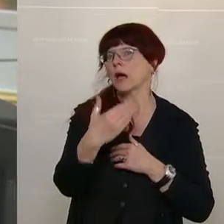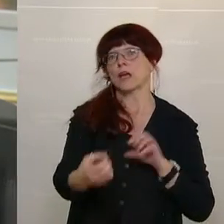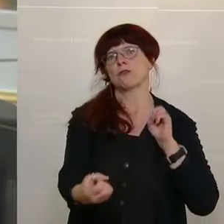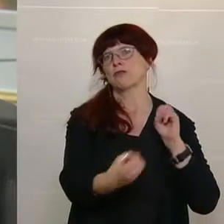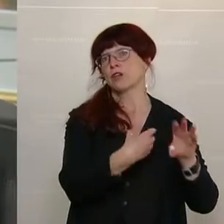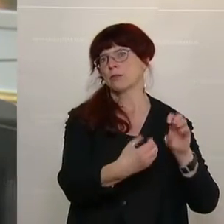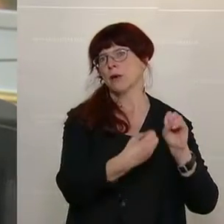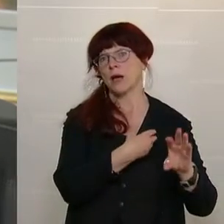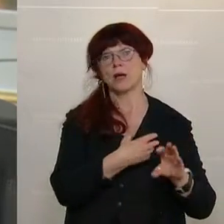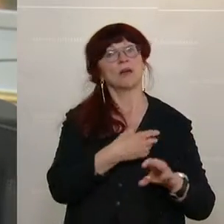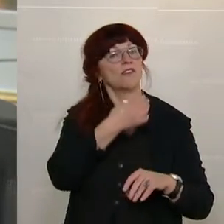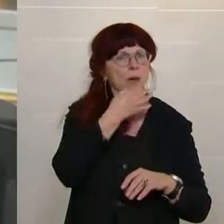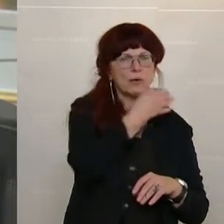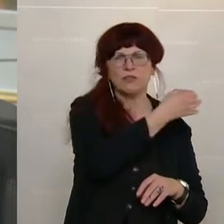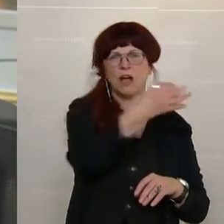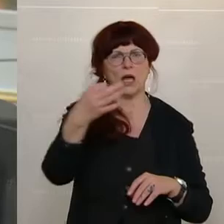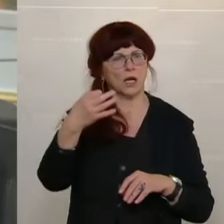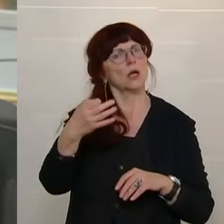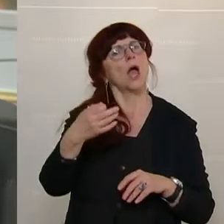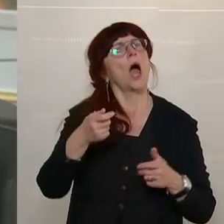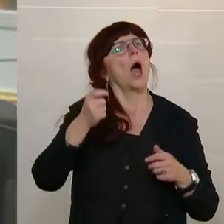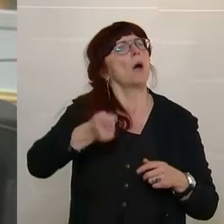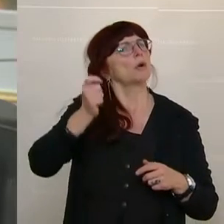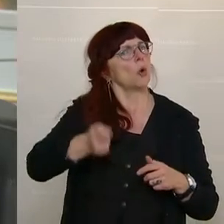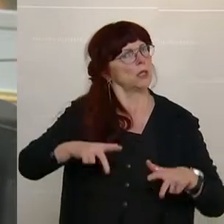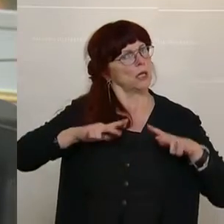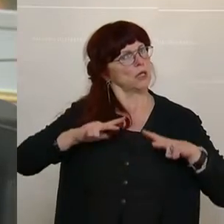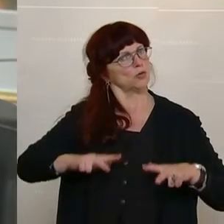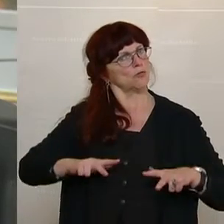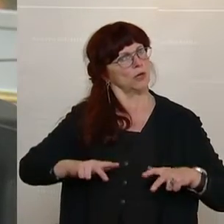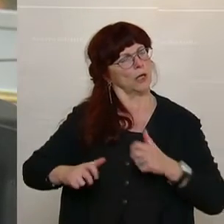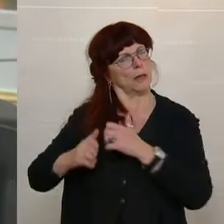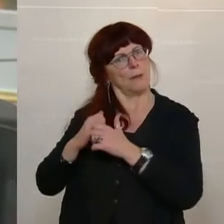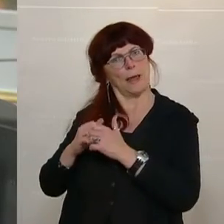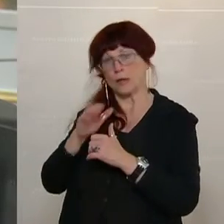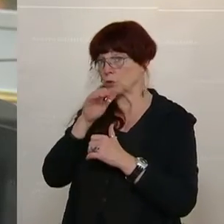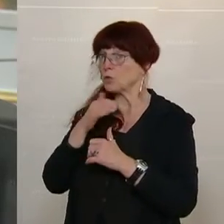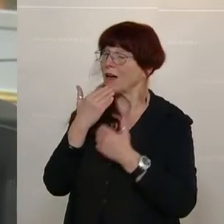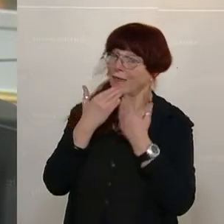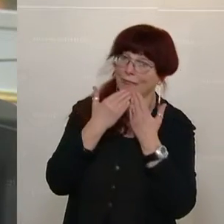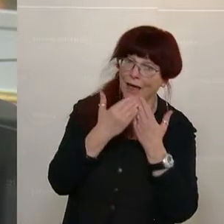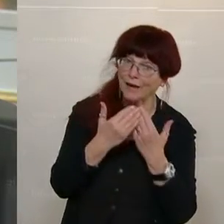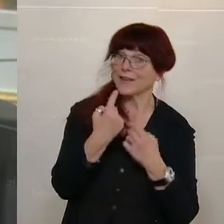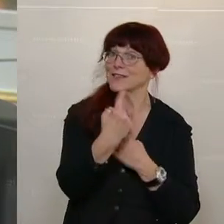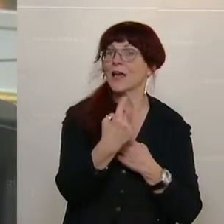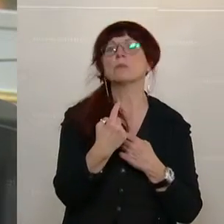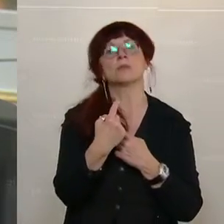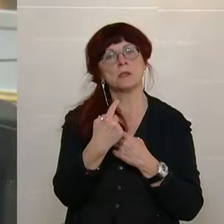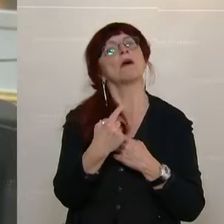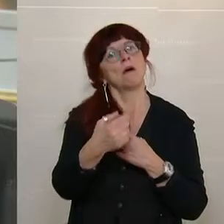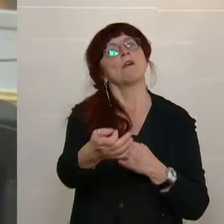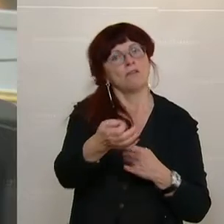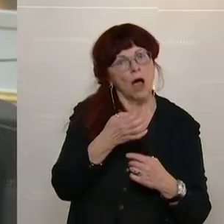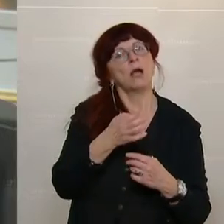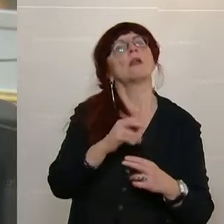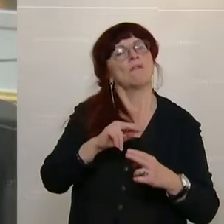Befragung zur Zufriedenheit der Abgeordneten mit dem Rechnungshof, dass sie sich die Mühe gemacht haben, hier die Fragen auch